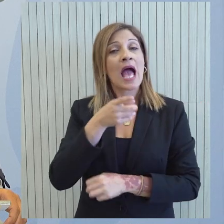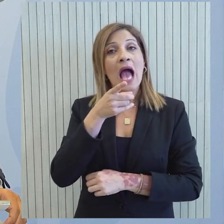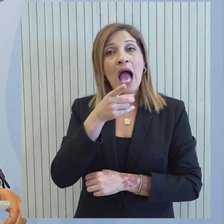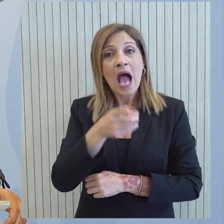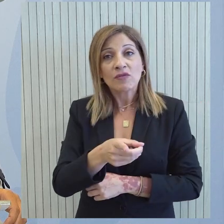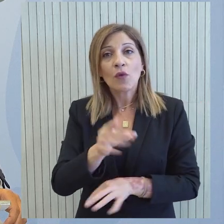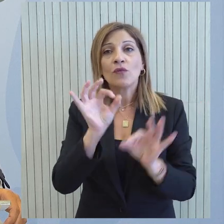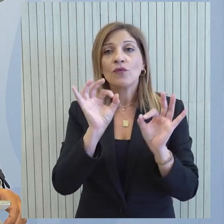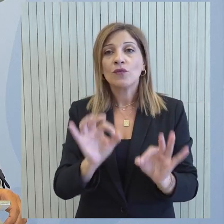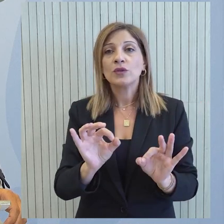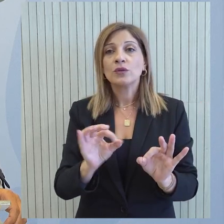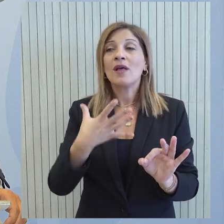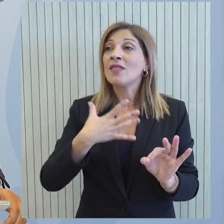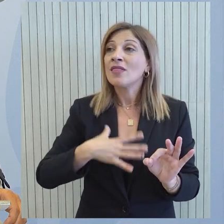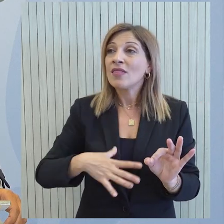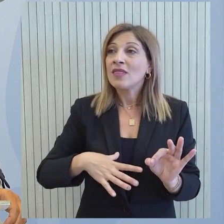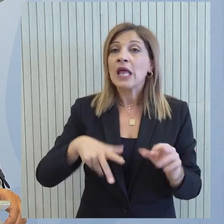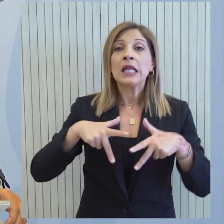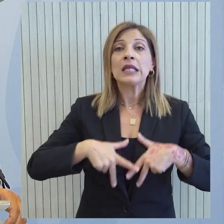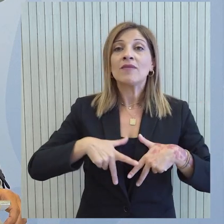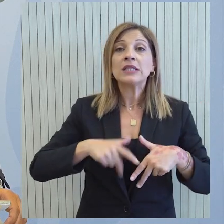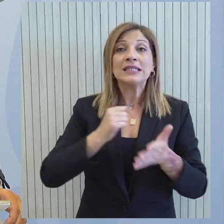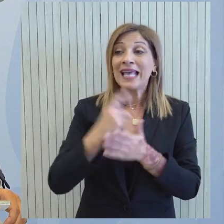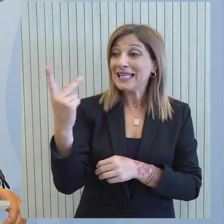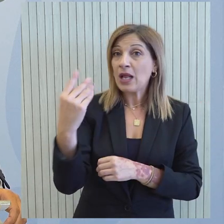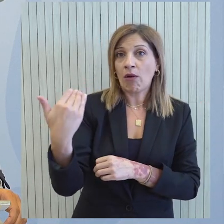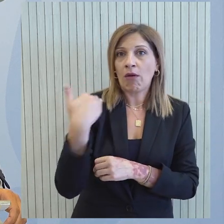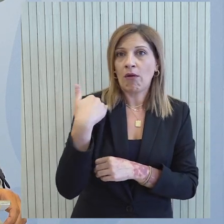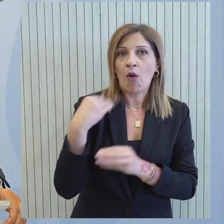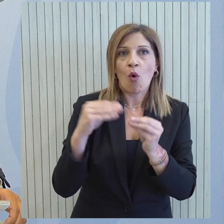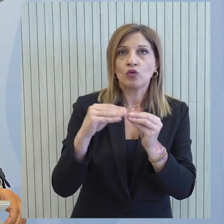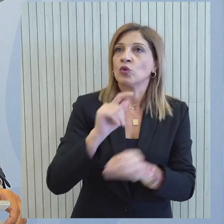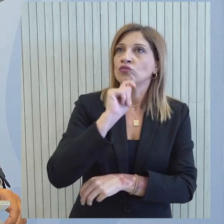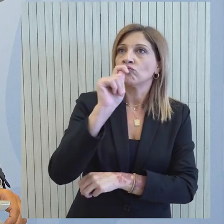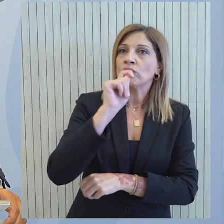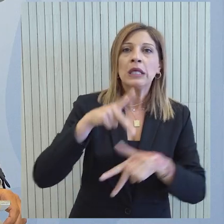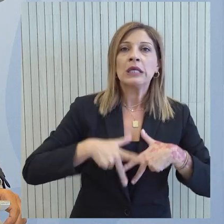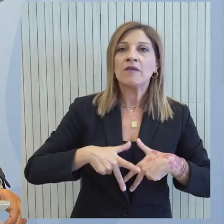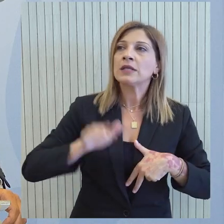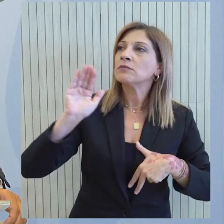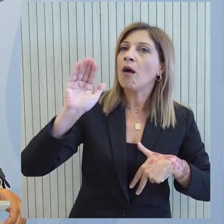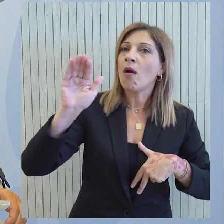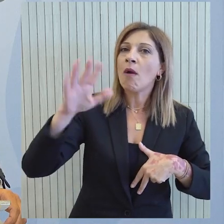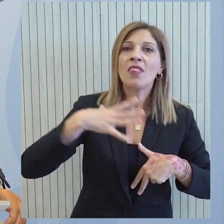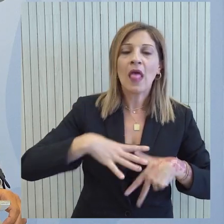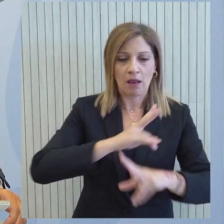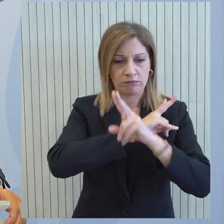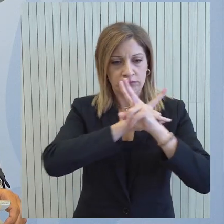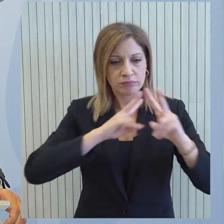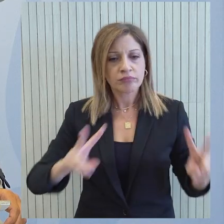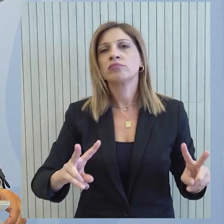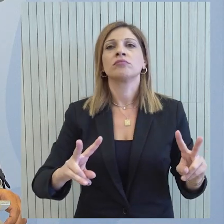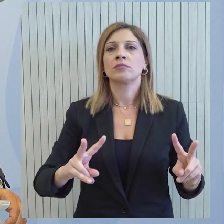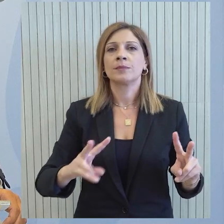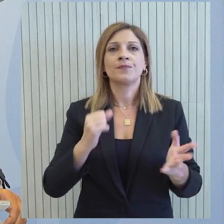να ήταν όχι μόνο το αυτονόητο αλλά αυτό που θα ζητούσε και ζητά η κοινωνία από εμάς με όλη την ευκρίνεια